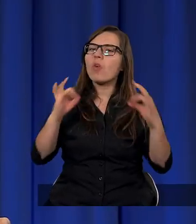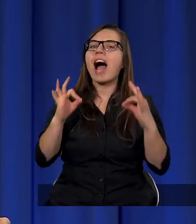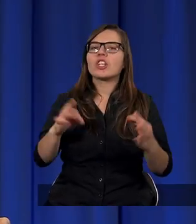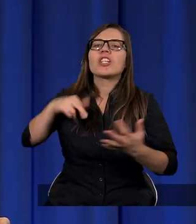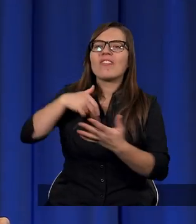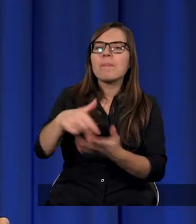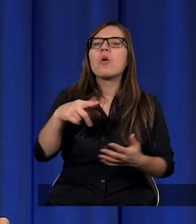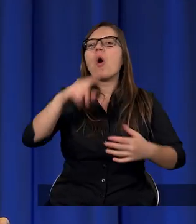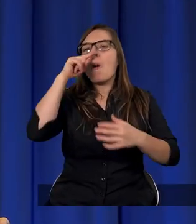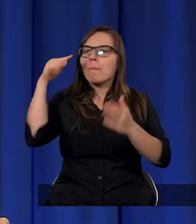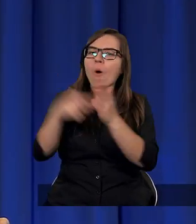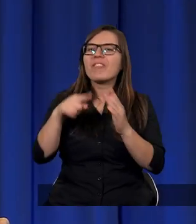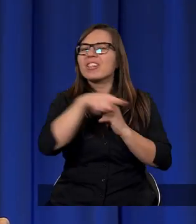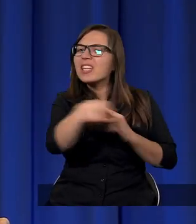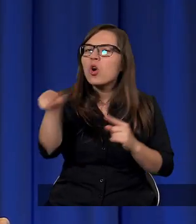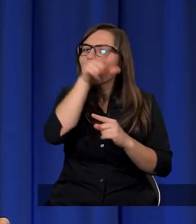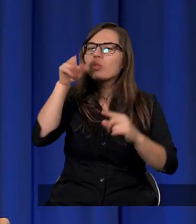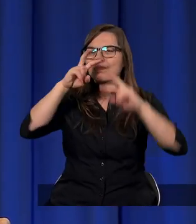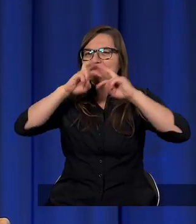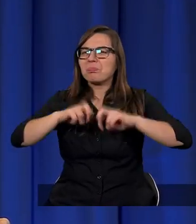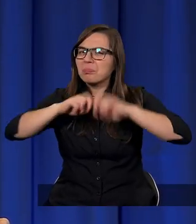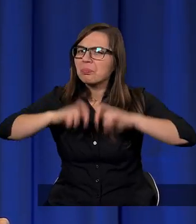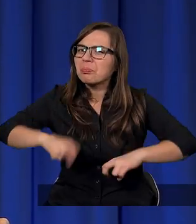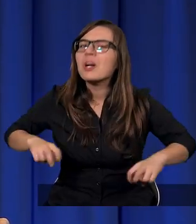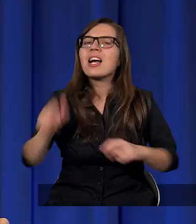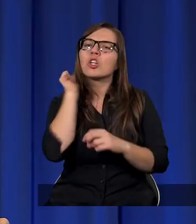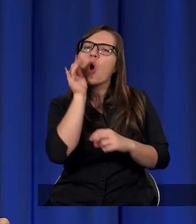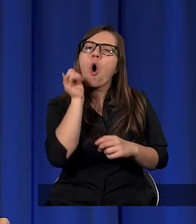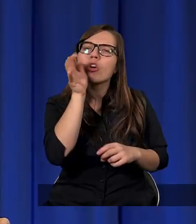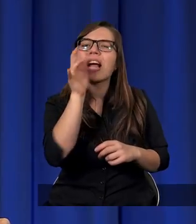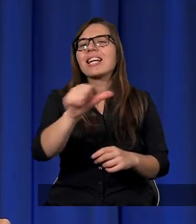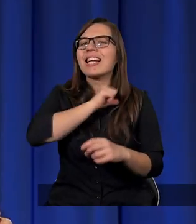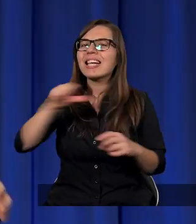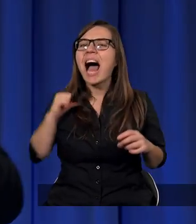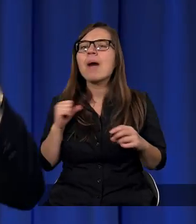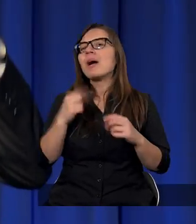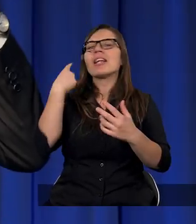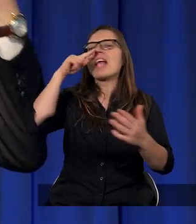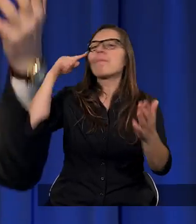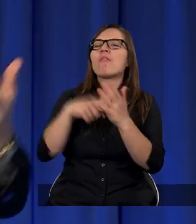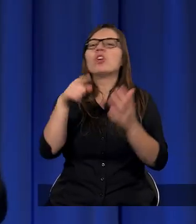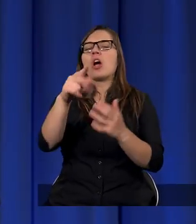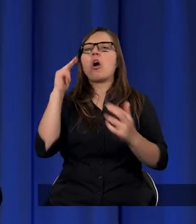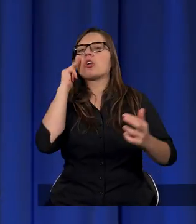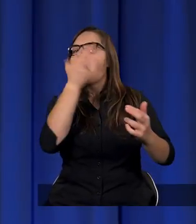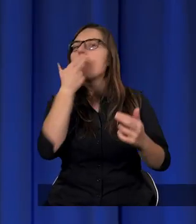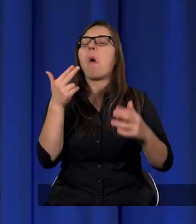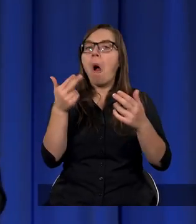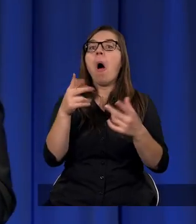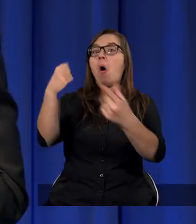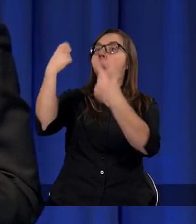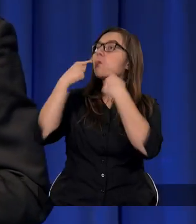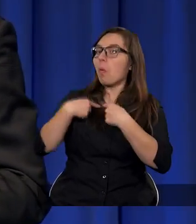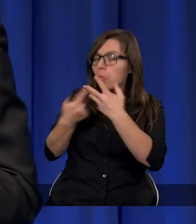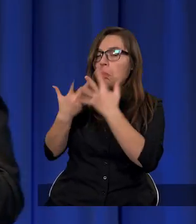Że powinniśmy weryfikować to, w co wierzymy. Każdego dnia. Że nie powinniśmy na ślepo po prostu przyjmować